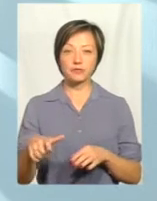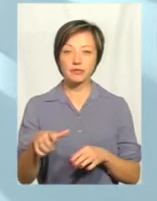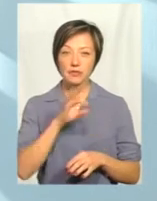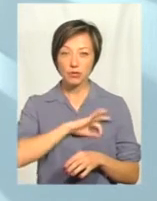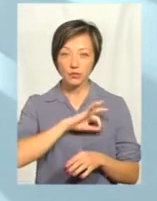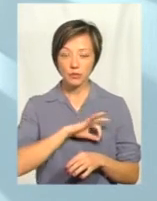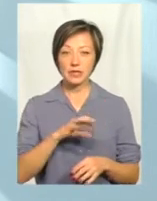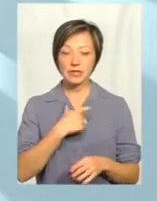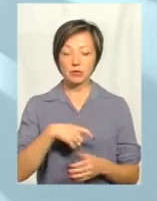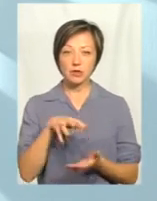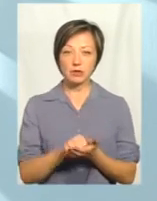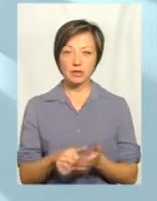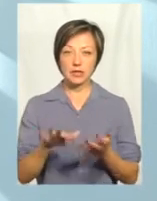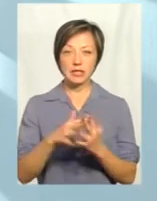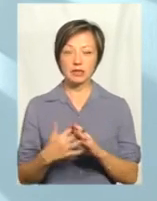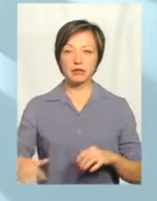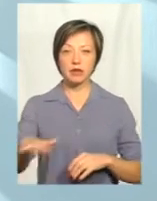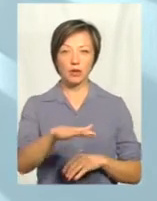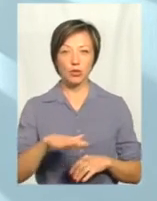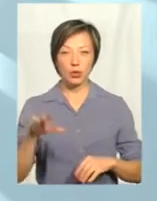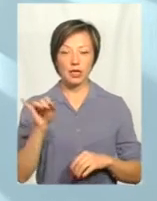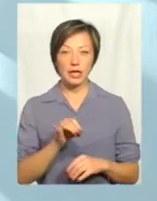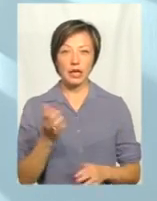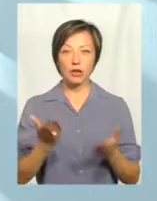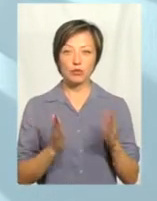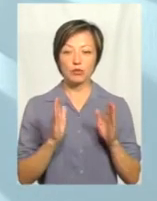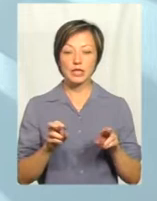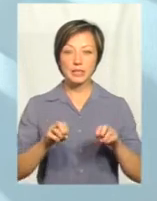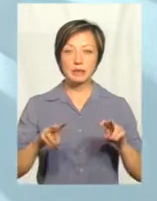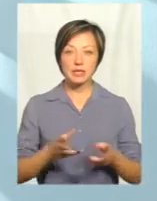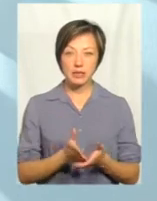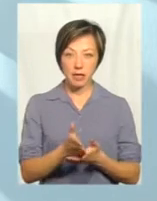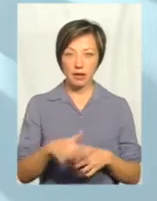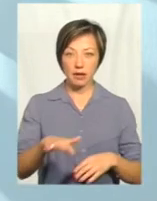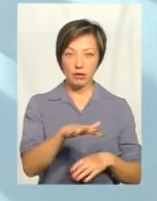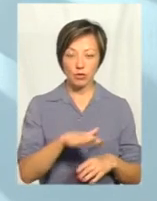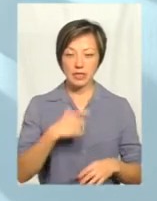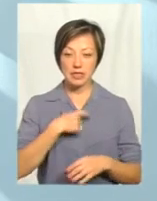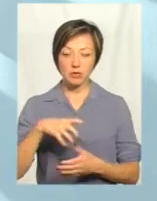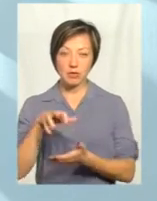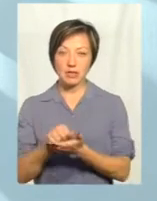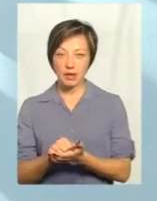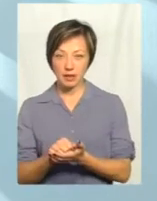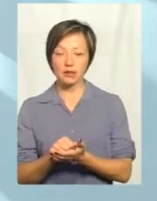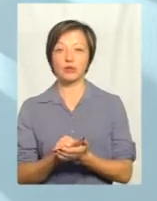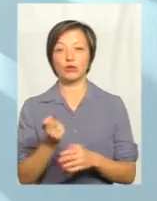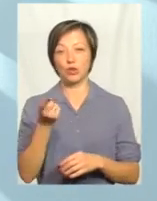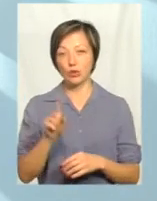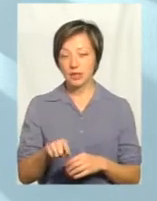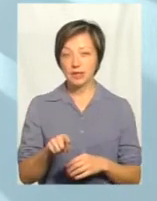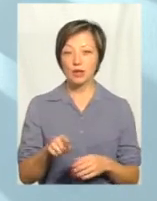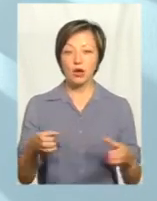тобто, щоб була самозанятість сільських територій. І якщо буде спеціалізація території і самозанятість території, то тоді